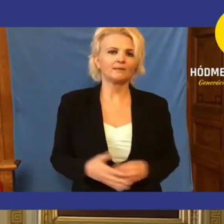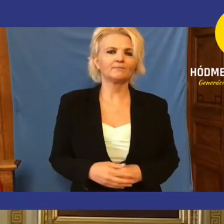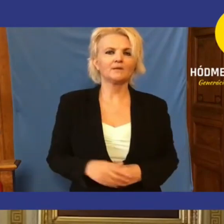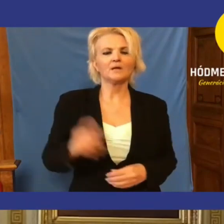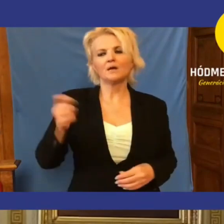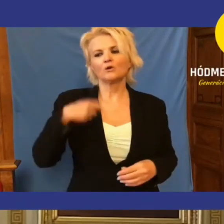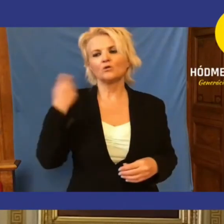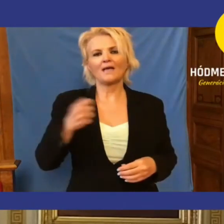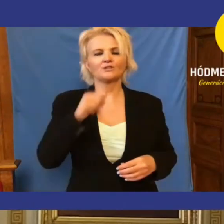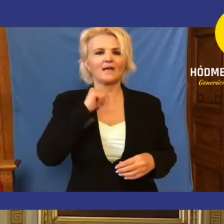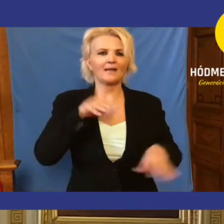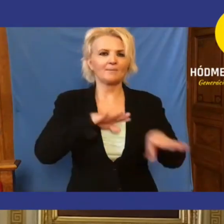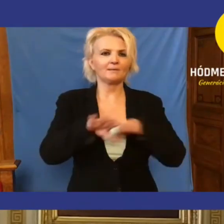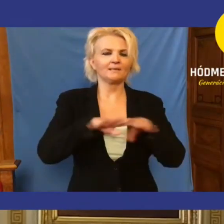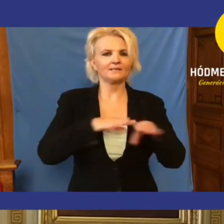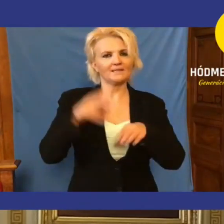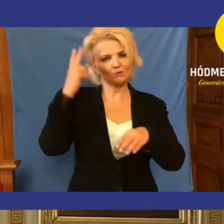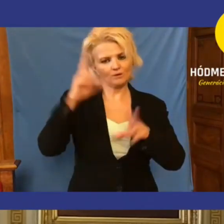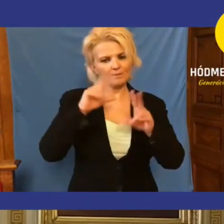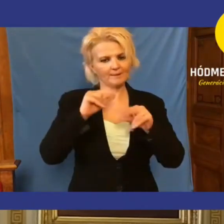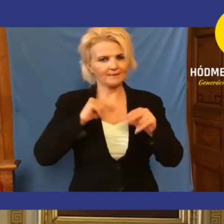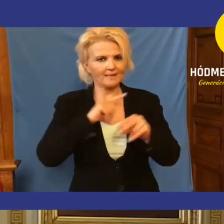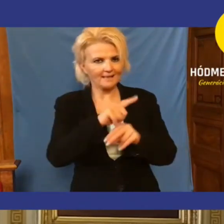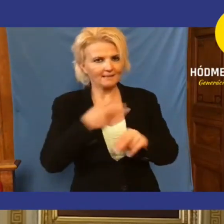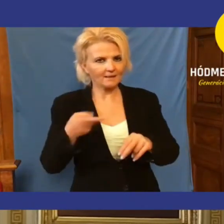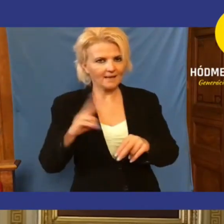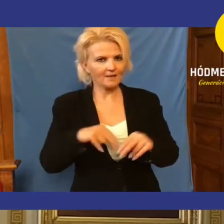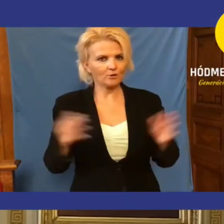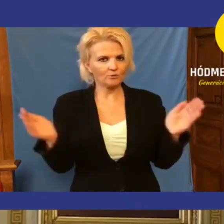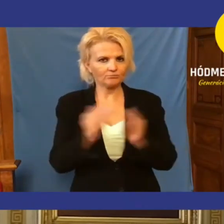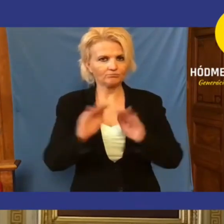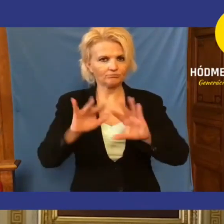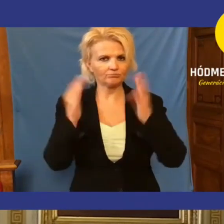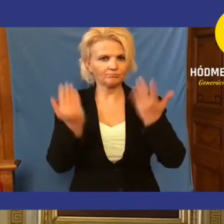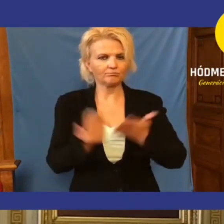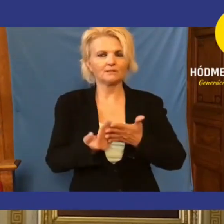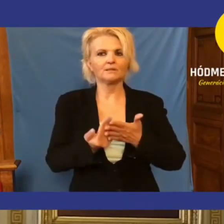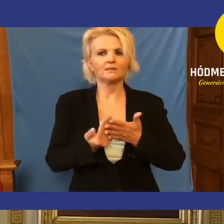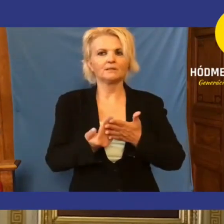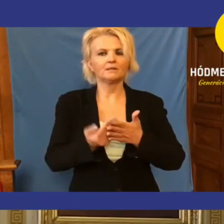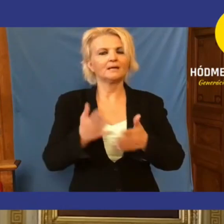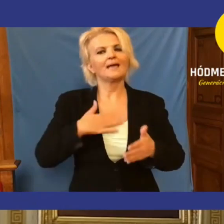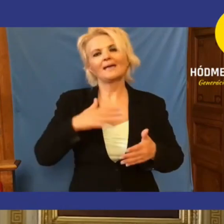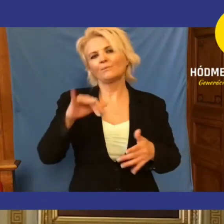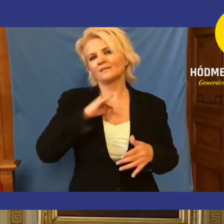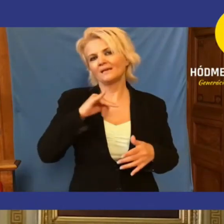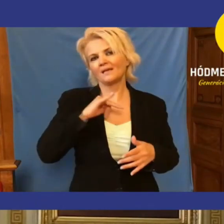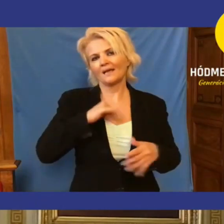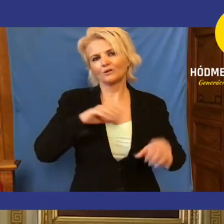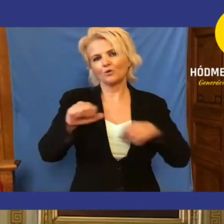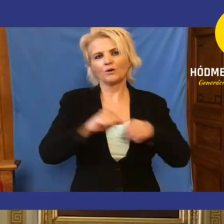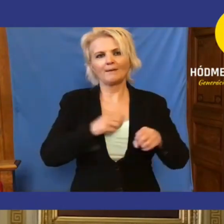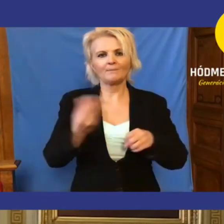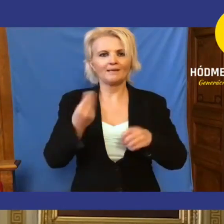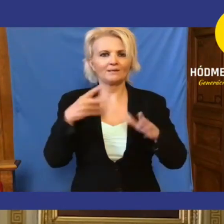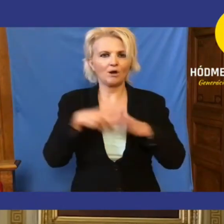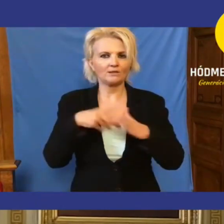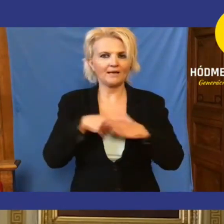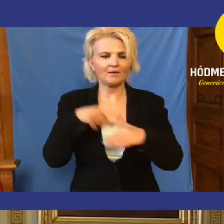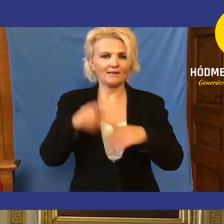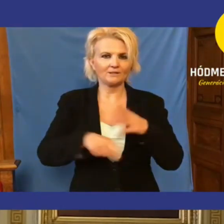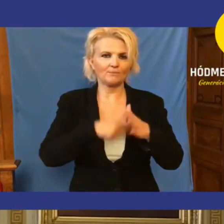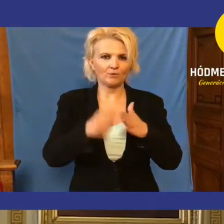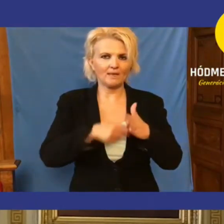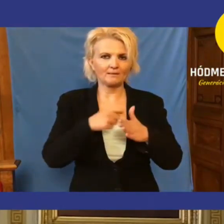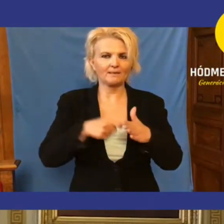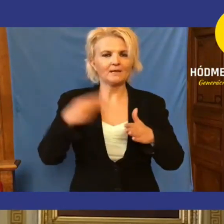Gúlyás Gergely miniszterúra volt alkalman beszélgetni erről. Röviden összefogló elvonulom őket. Engem az érdekelt, hogy a kormány miért akadályozza ezt a